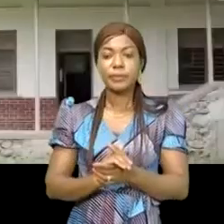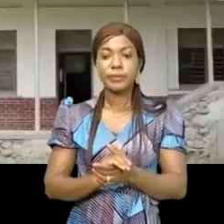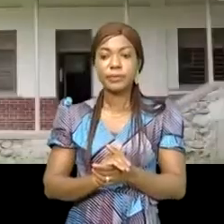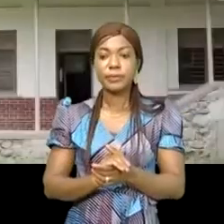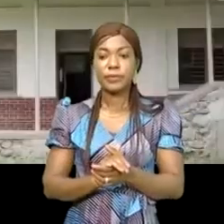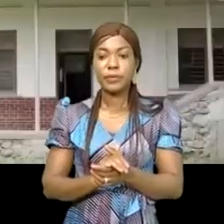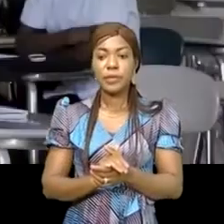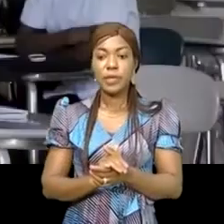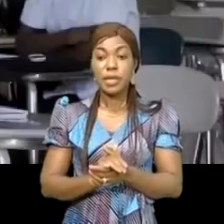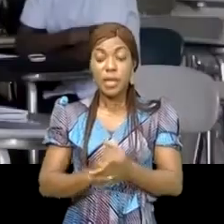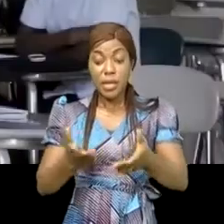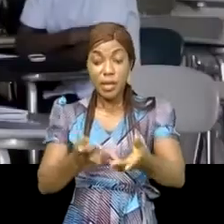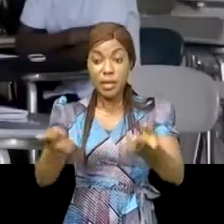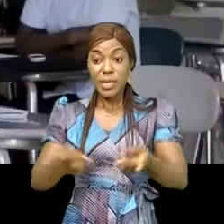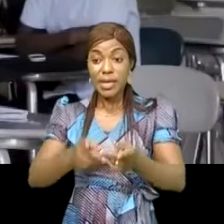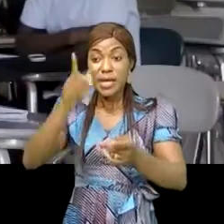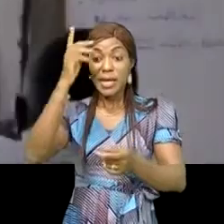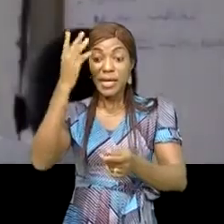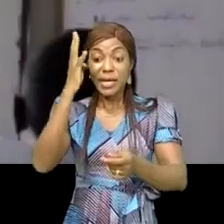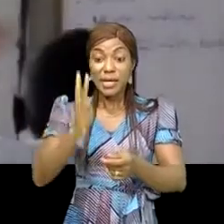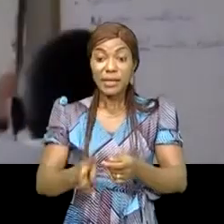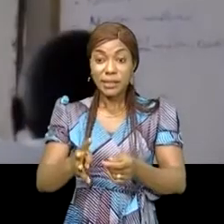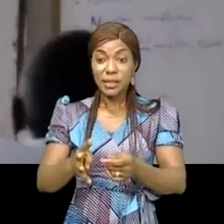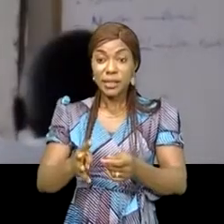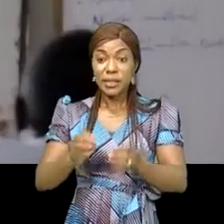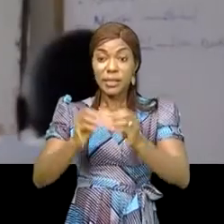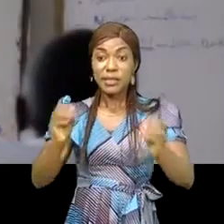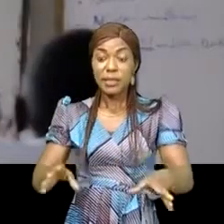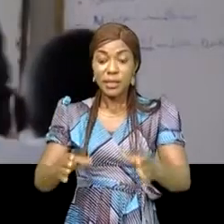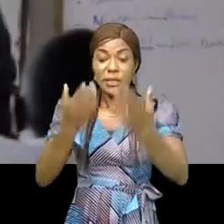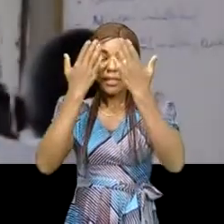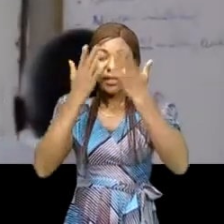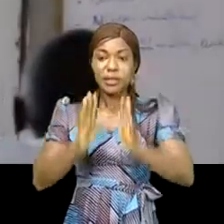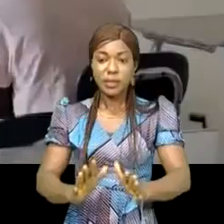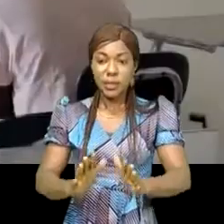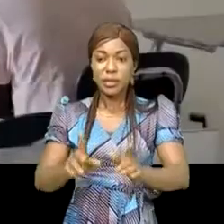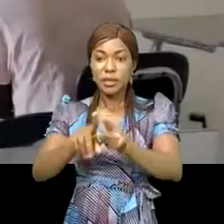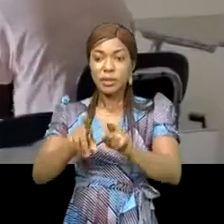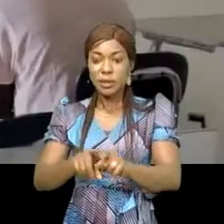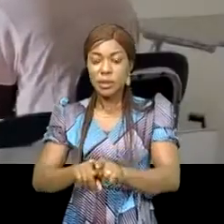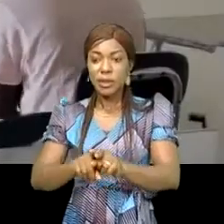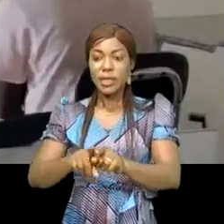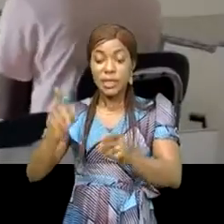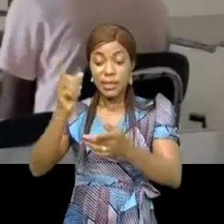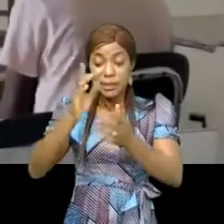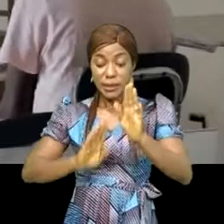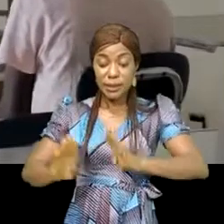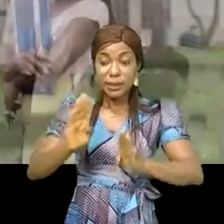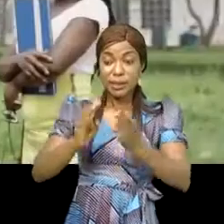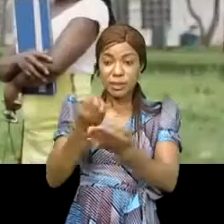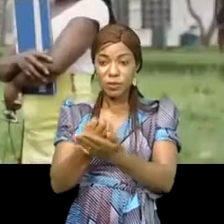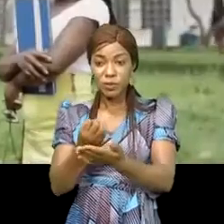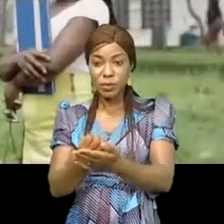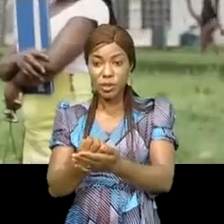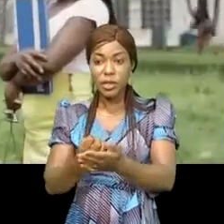18 auditoires, 450 étudiants, 5 facultés, dont les filières telles que les sciences économiques et l'agri-business,